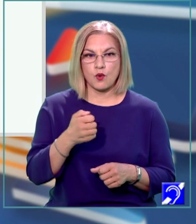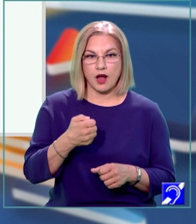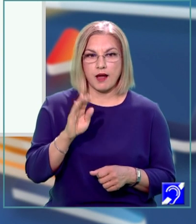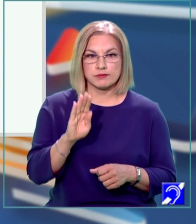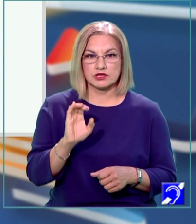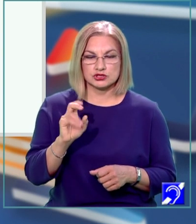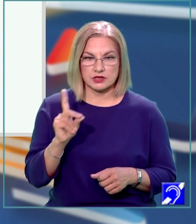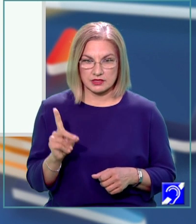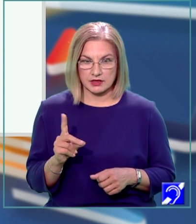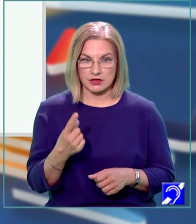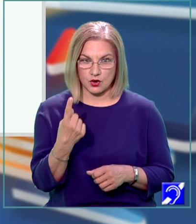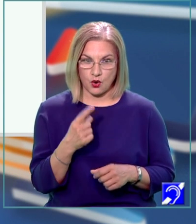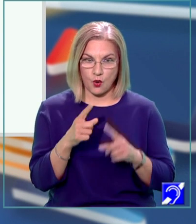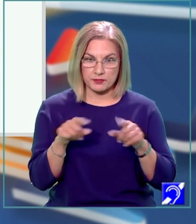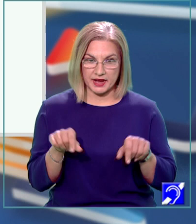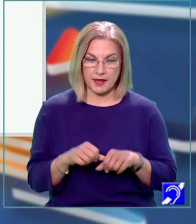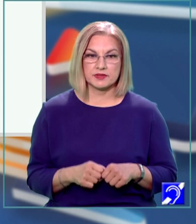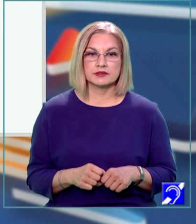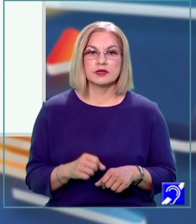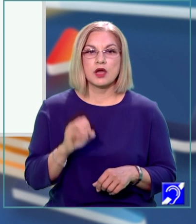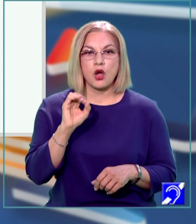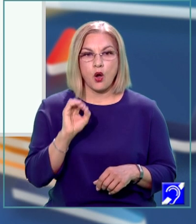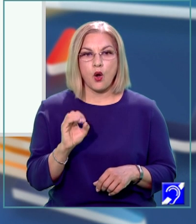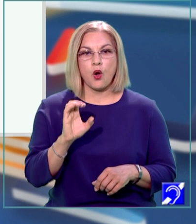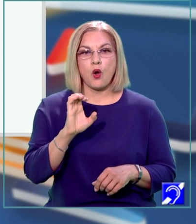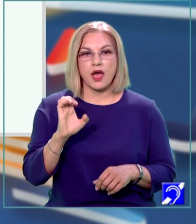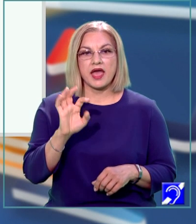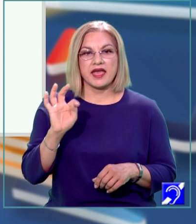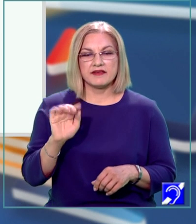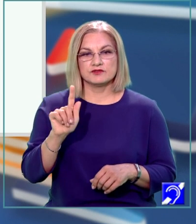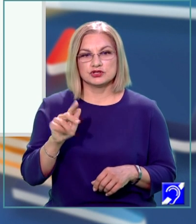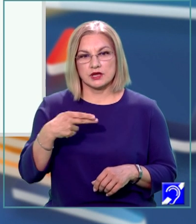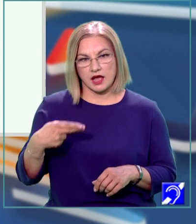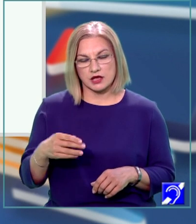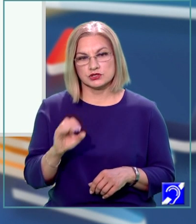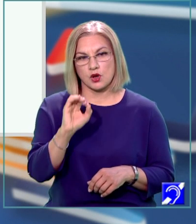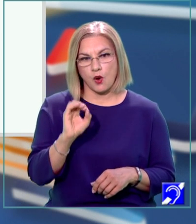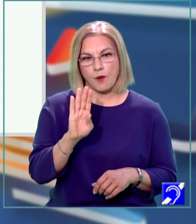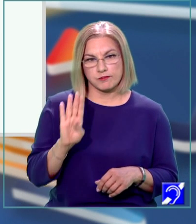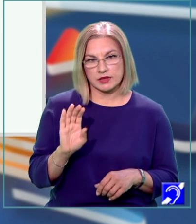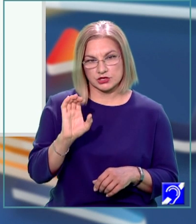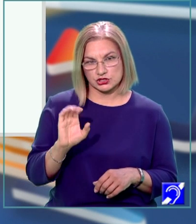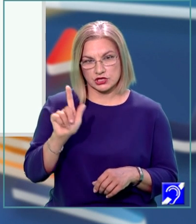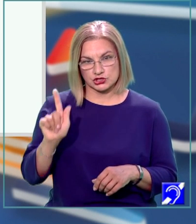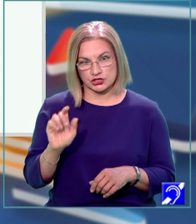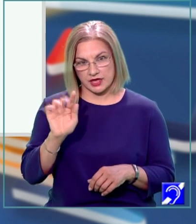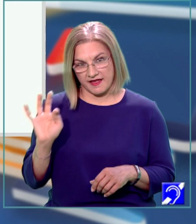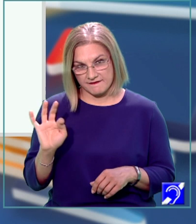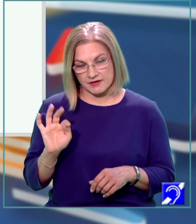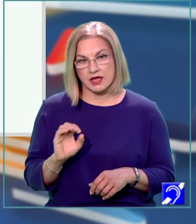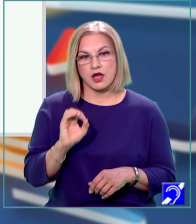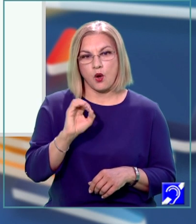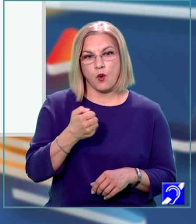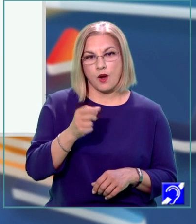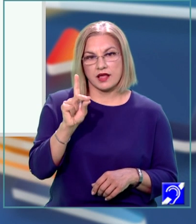D, Una dintre piramide, O și baza EFGH, O, BCGF, O,